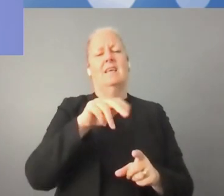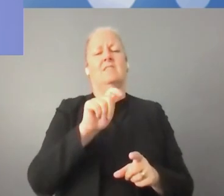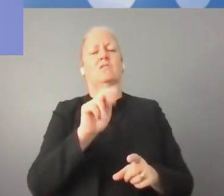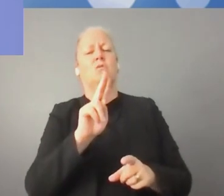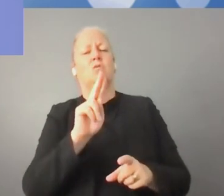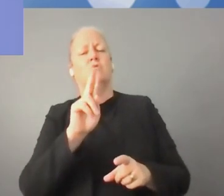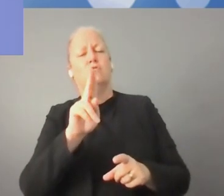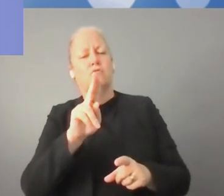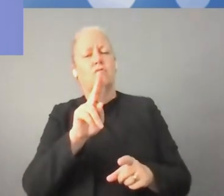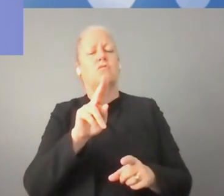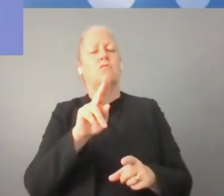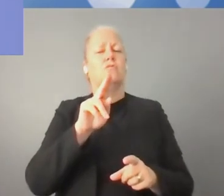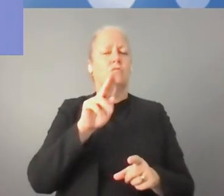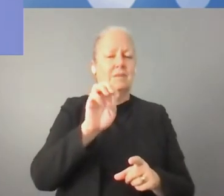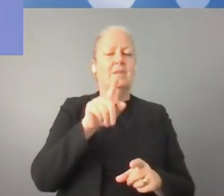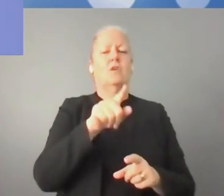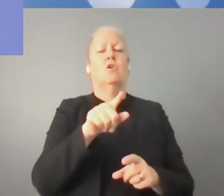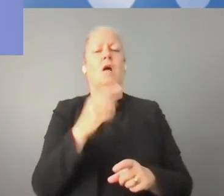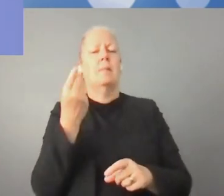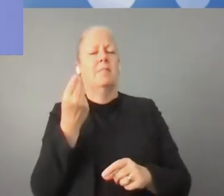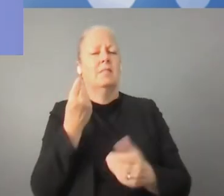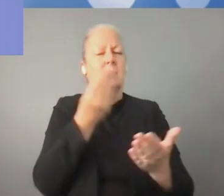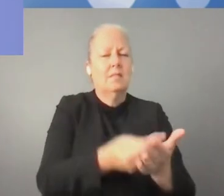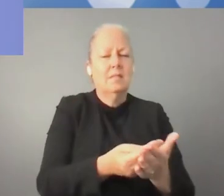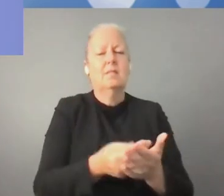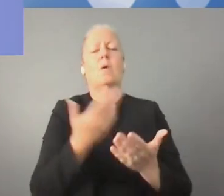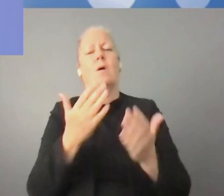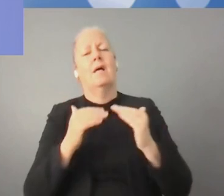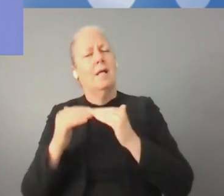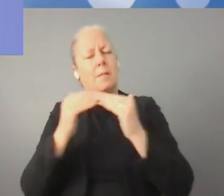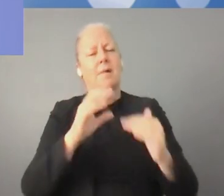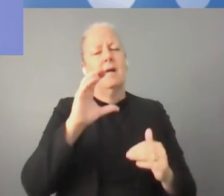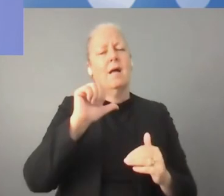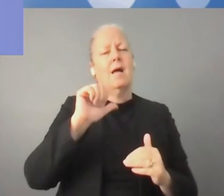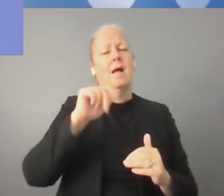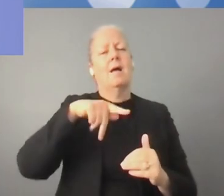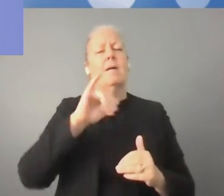للتمويل. يستطيع فيها المستثمرون